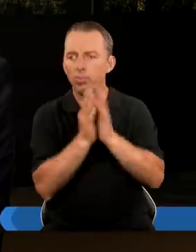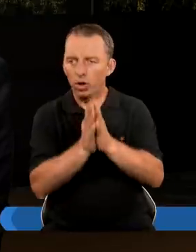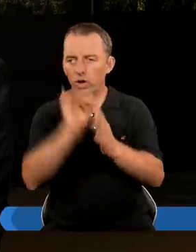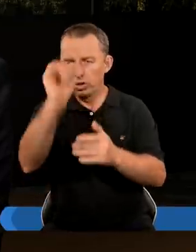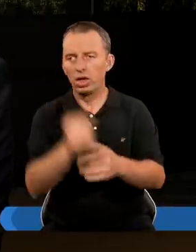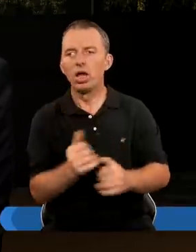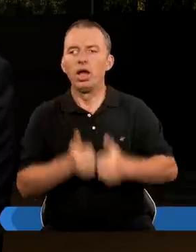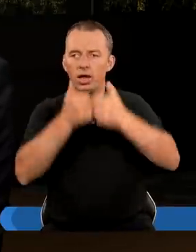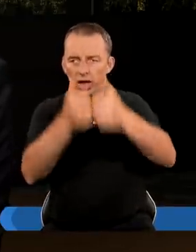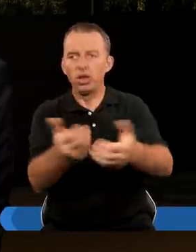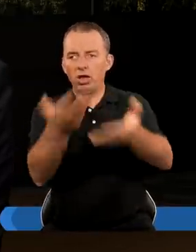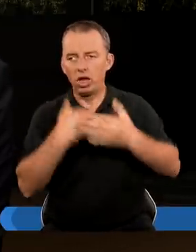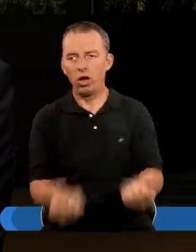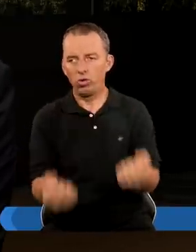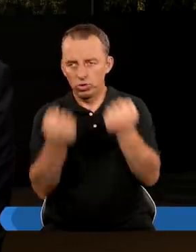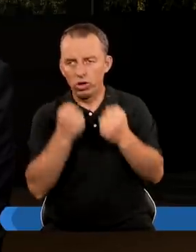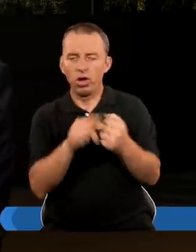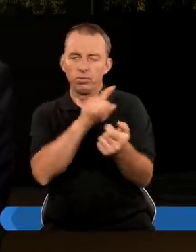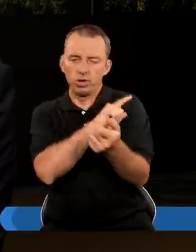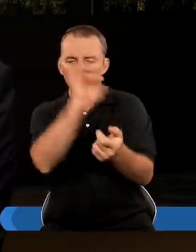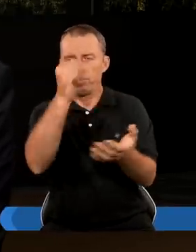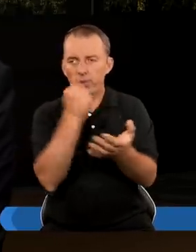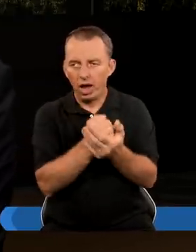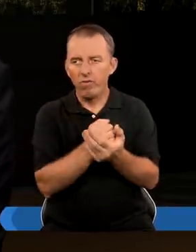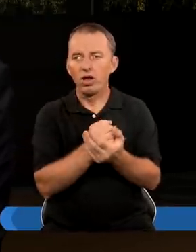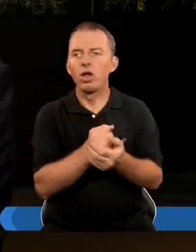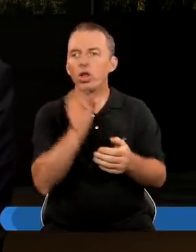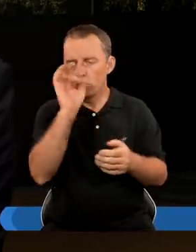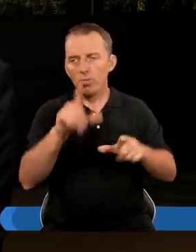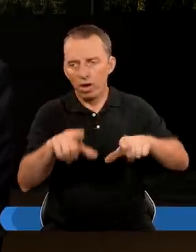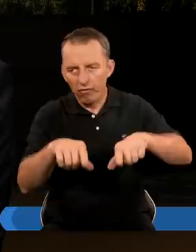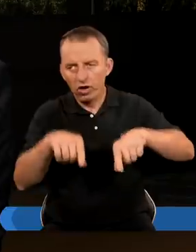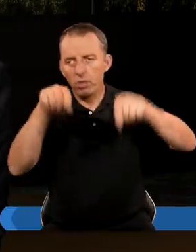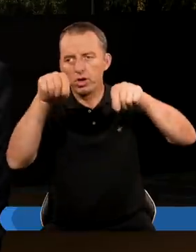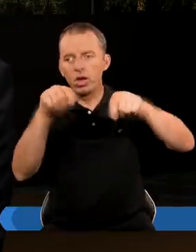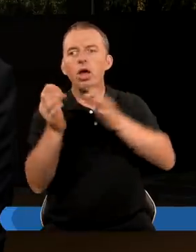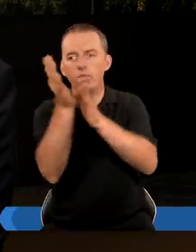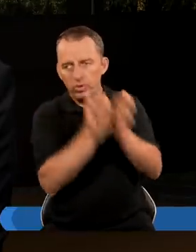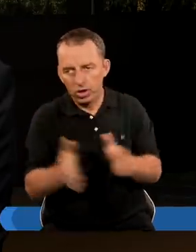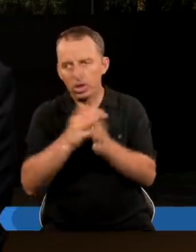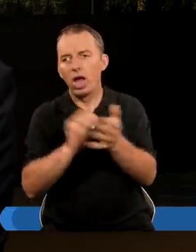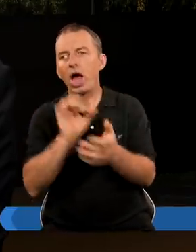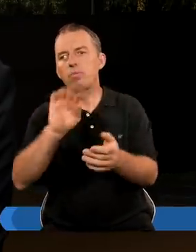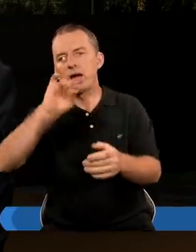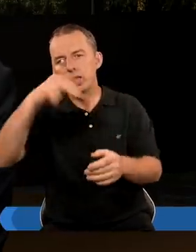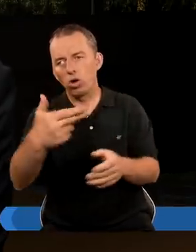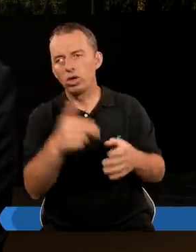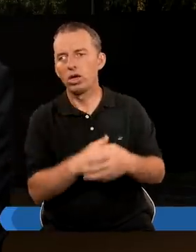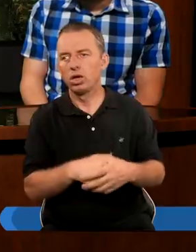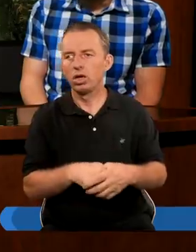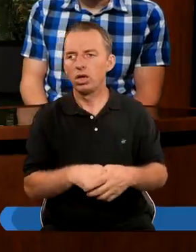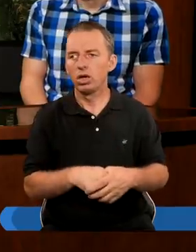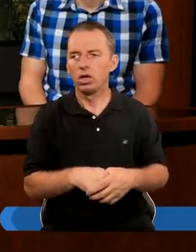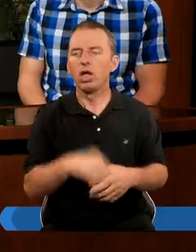prosić o jego O nasze nastawienie Żeby dał nam siły Do przestrzegania jego prawa I do dokonywania tych dobrych wyborów To jest przygotowanie również I na Armageddon